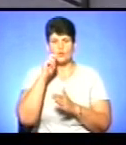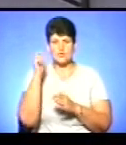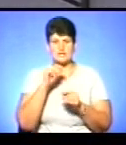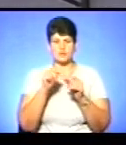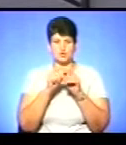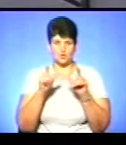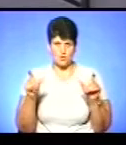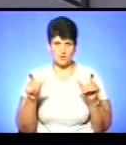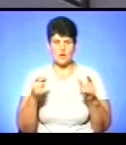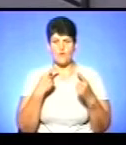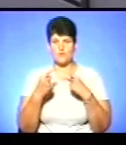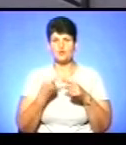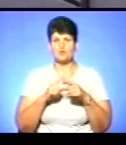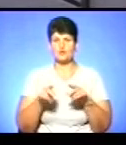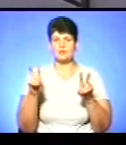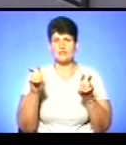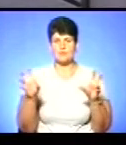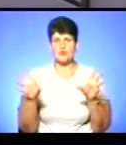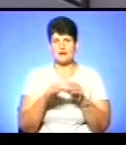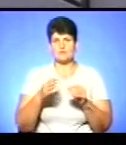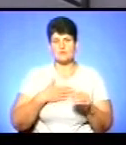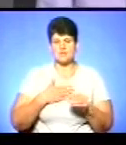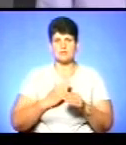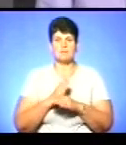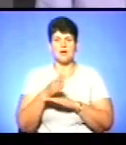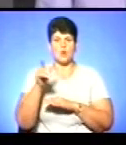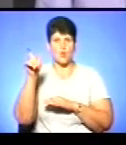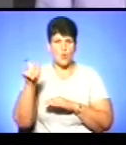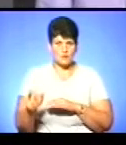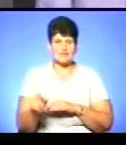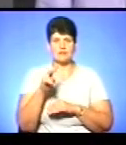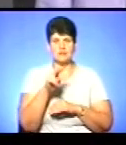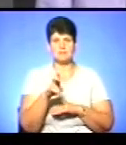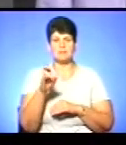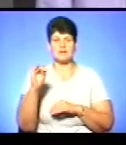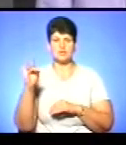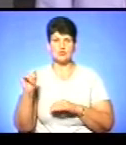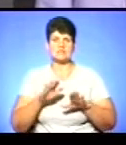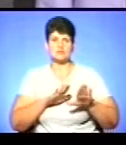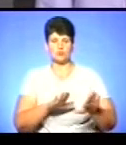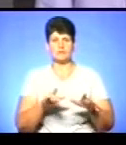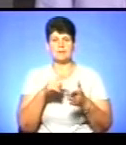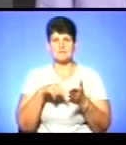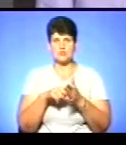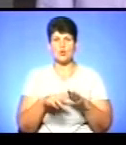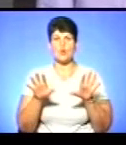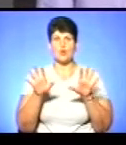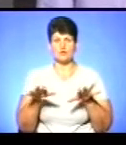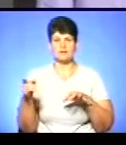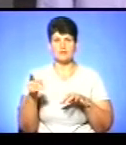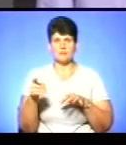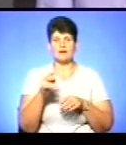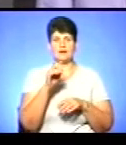школи. Говоримо про цю тему разом із нашими гостями. Це Леонід Бецюра, заступник міського голови Тернополя. Та Галина Федун, заступник